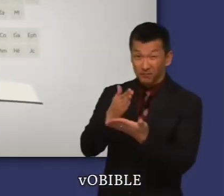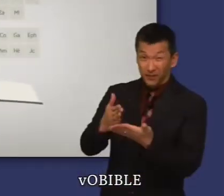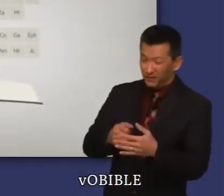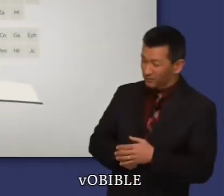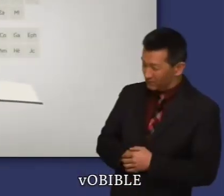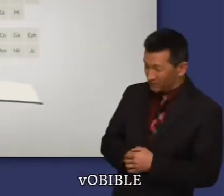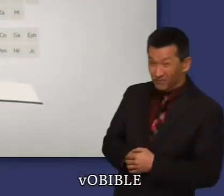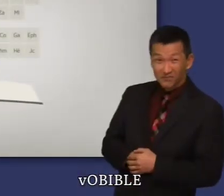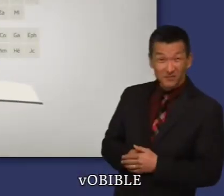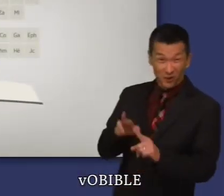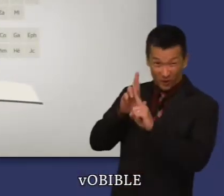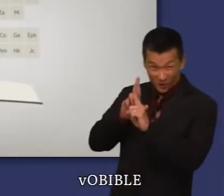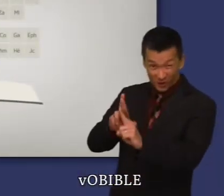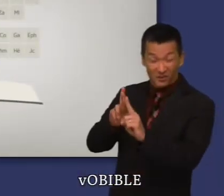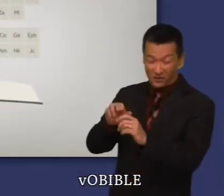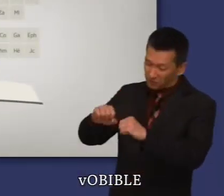Introduction au Livre de Ruth